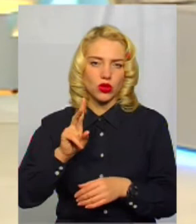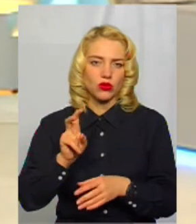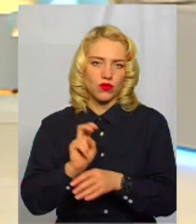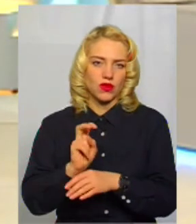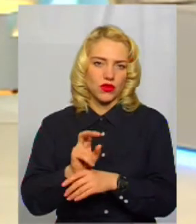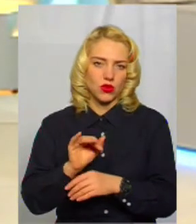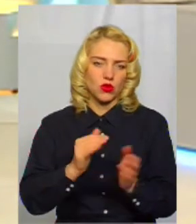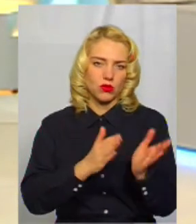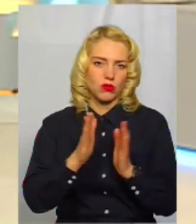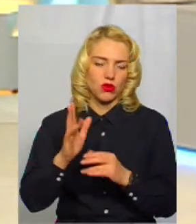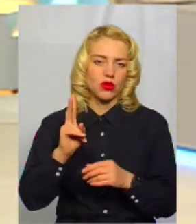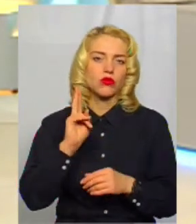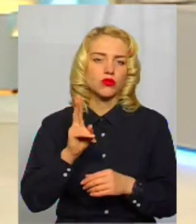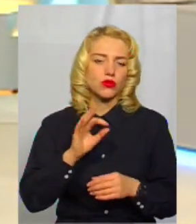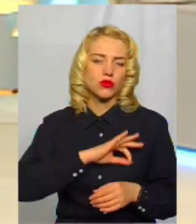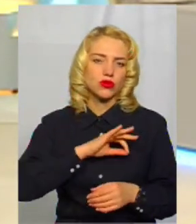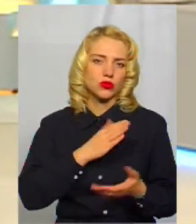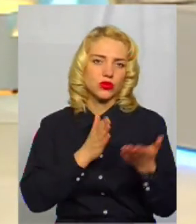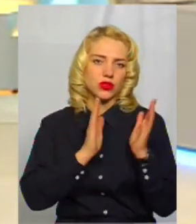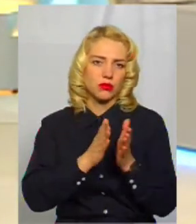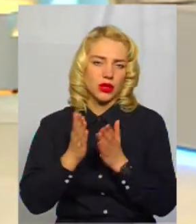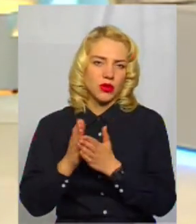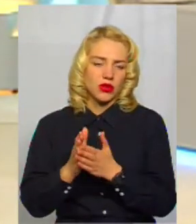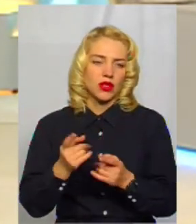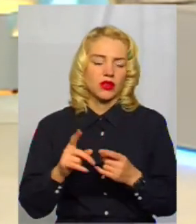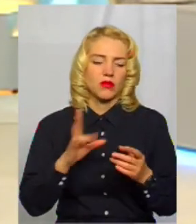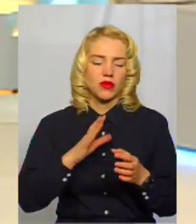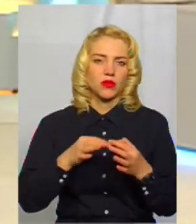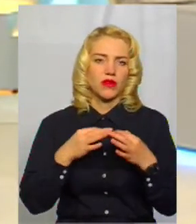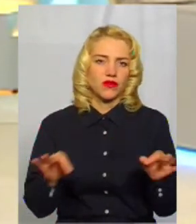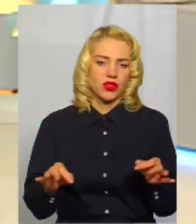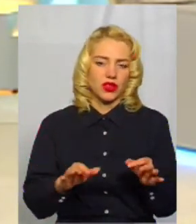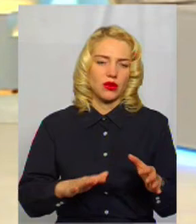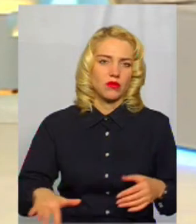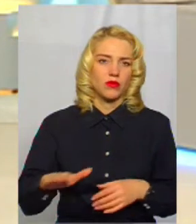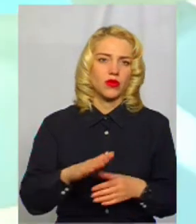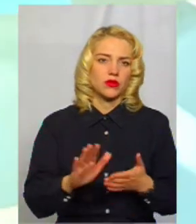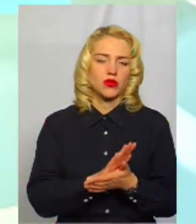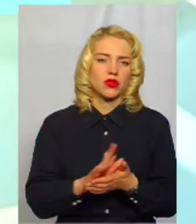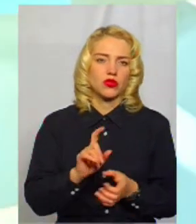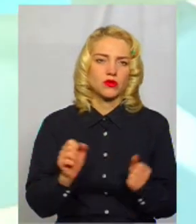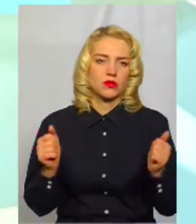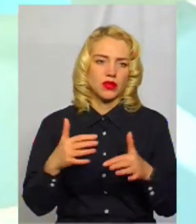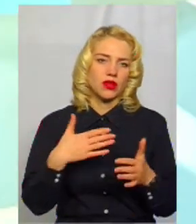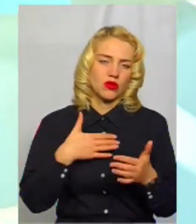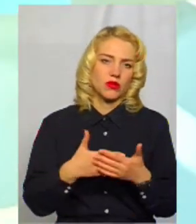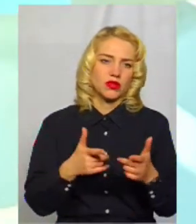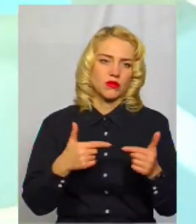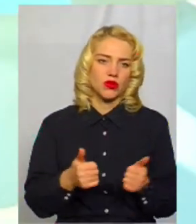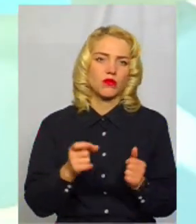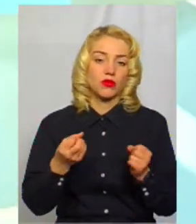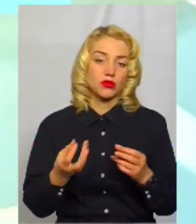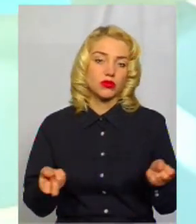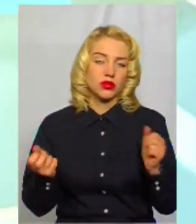бібліотекі, хмельничан, які користуються, необхідно було вільний простор, безкоштовний, щоб збиратися кільським громадським організаціям, просто